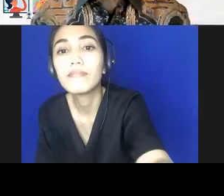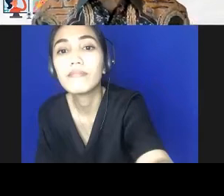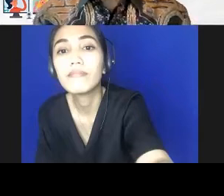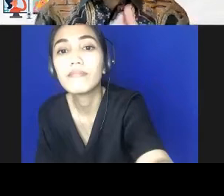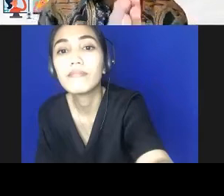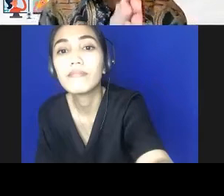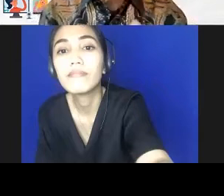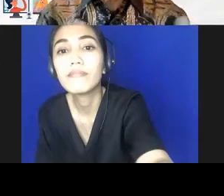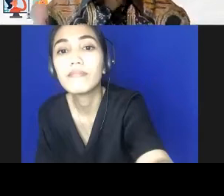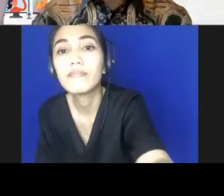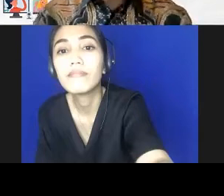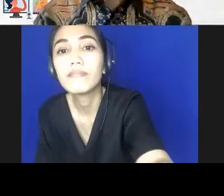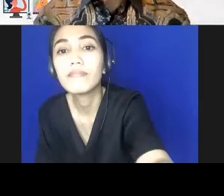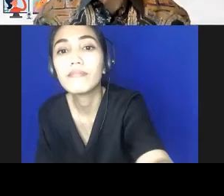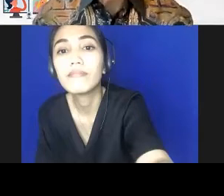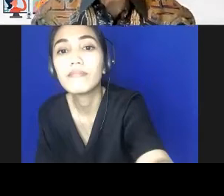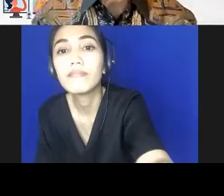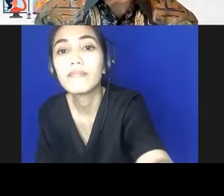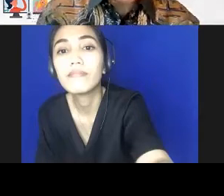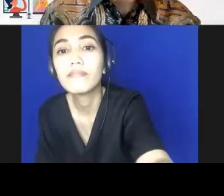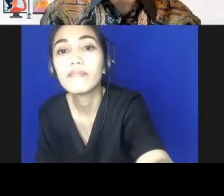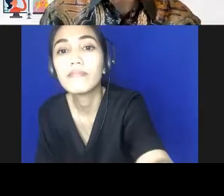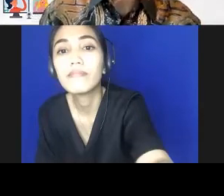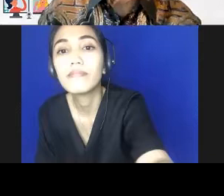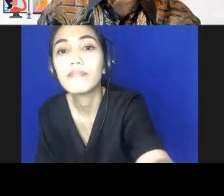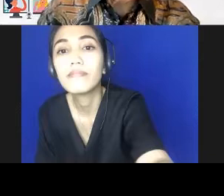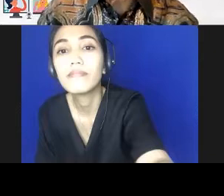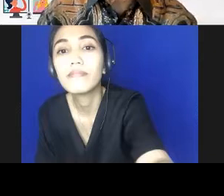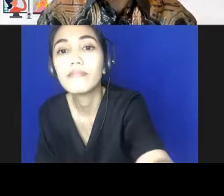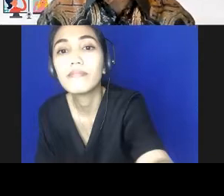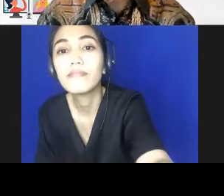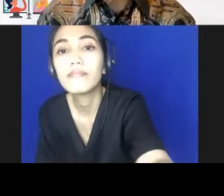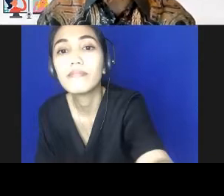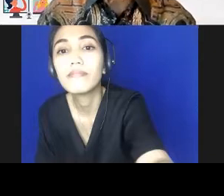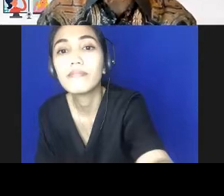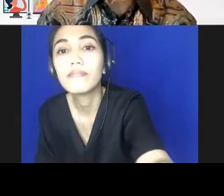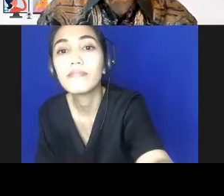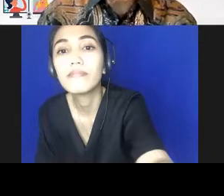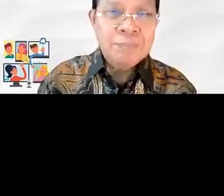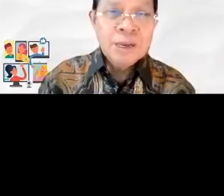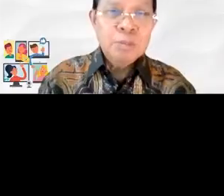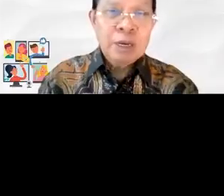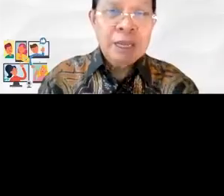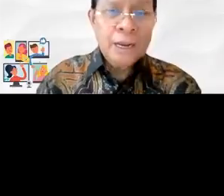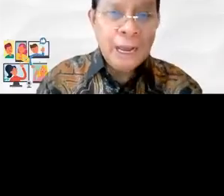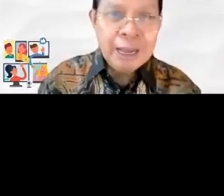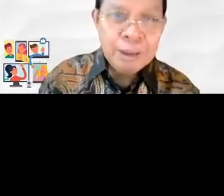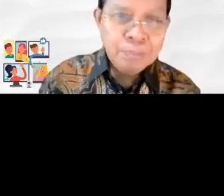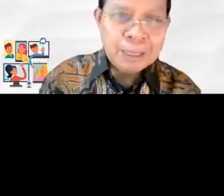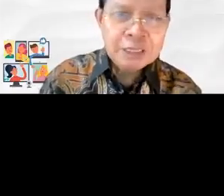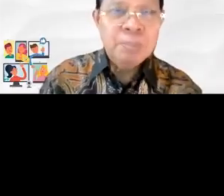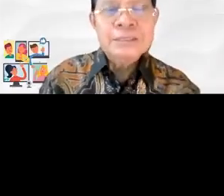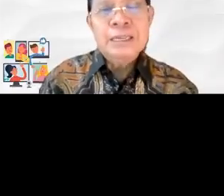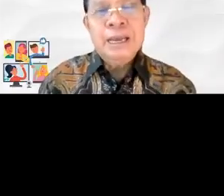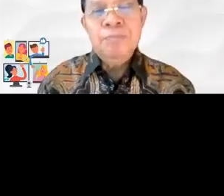Nah, kita tahu bahwa dalam hak anak tadi, hak hidup, ya jelas ya, hak tumbuh kembang, kemudian hak